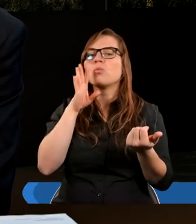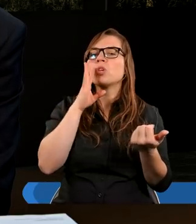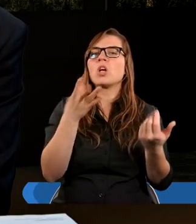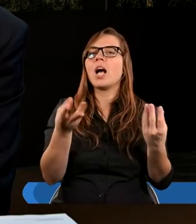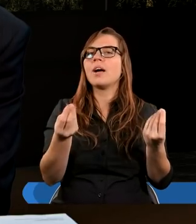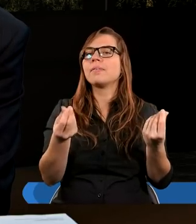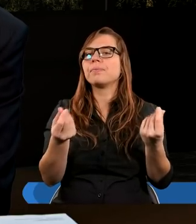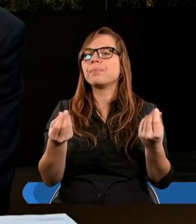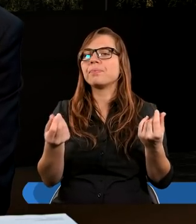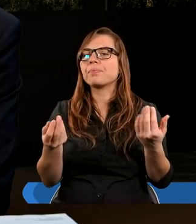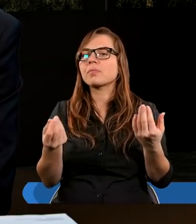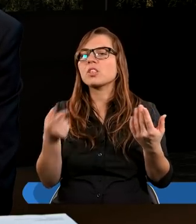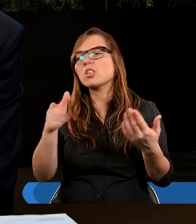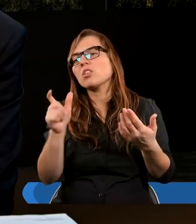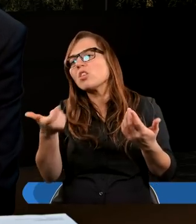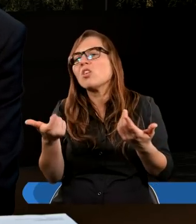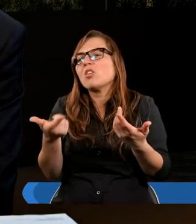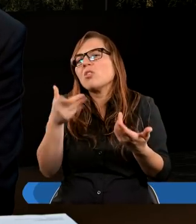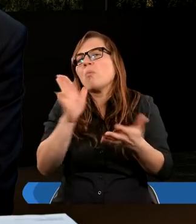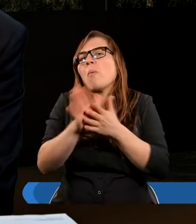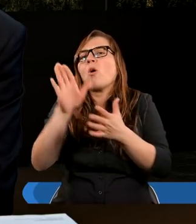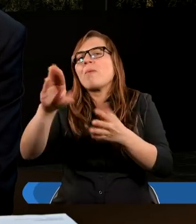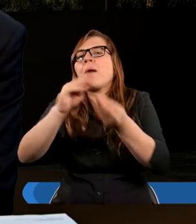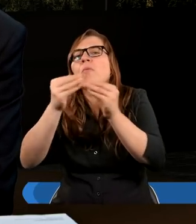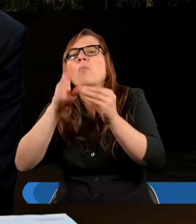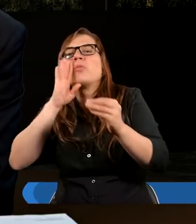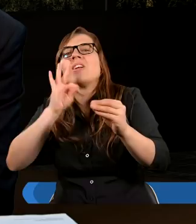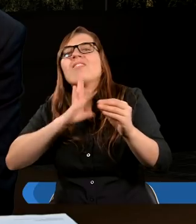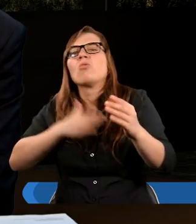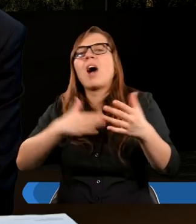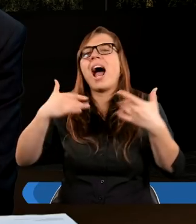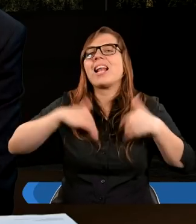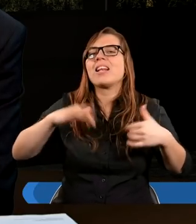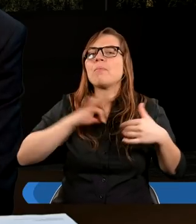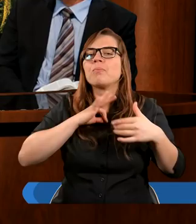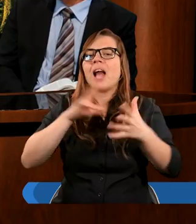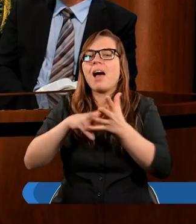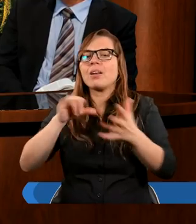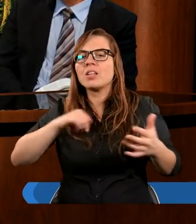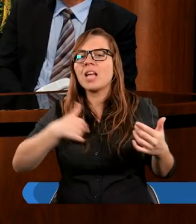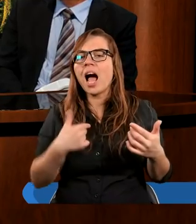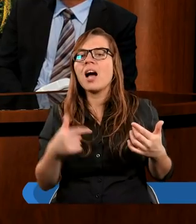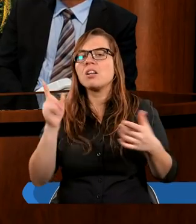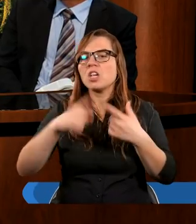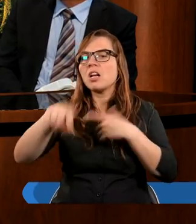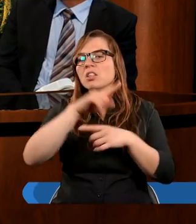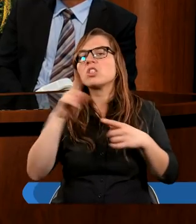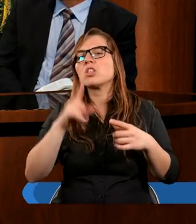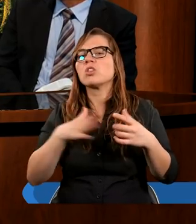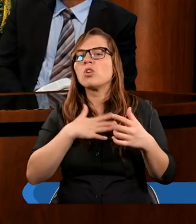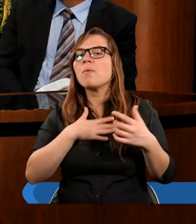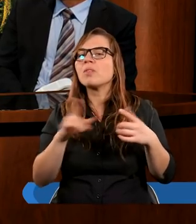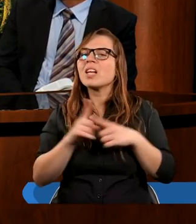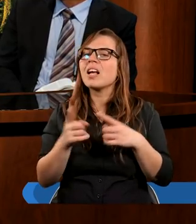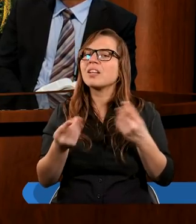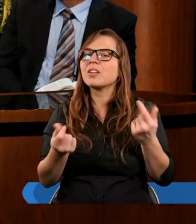prostu ten człowiek jest nie jest słab, bo po prostu coś ma problem z akceptowaniem tej miłości, którą Albo jak my się nie potrafimy cieszyć z czyjegoś